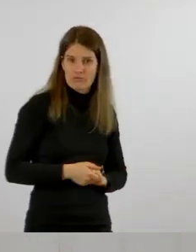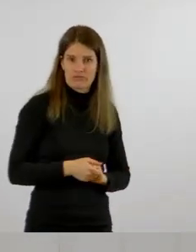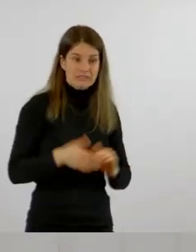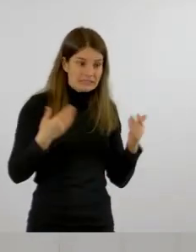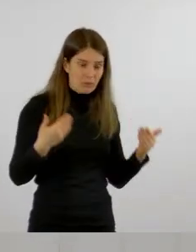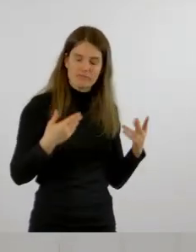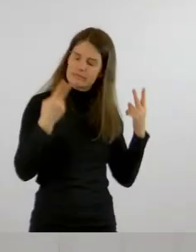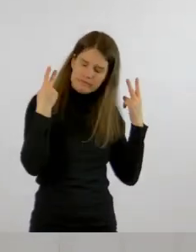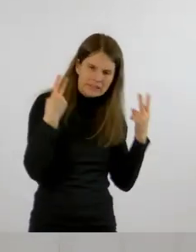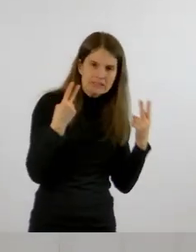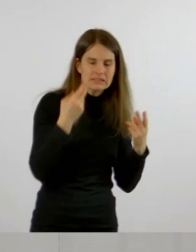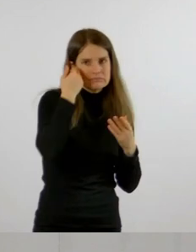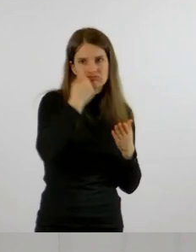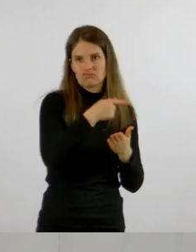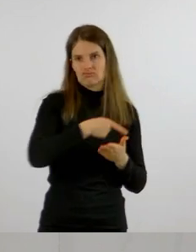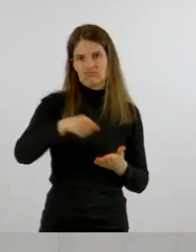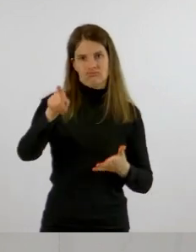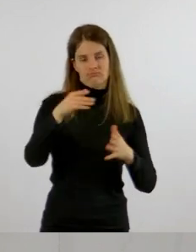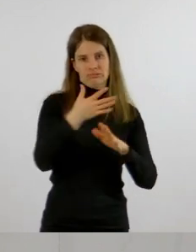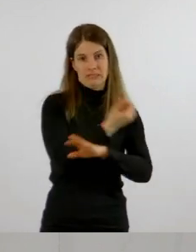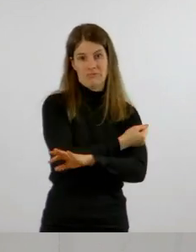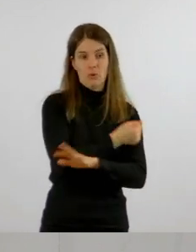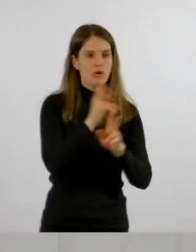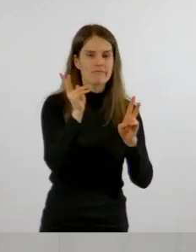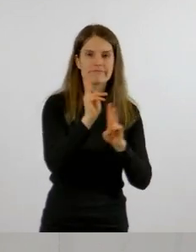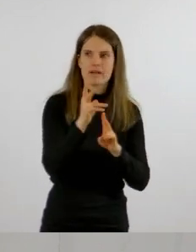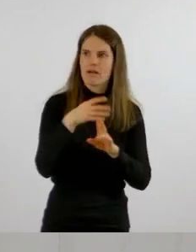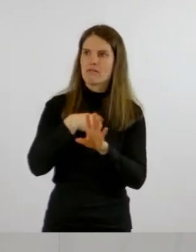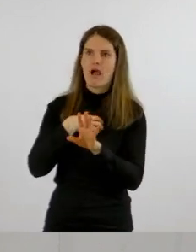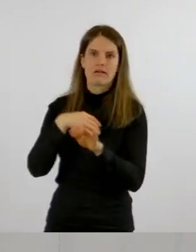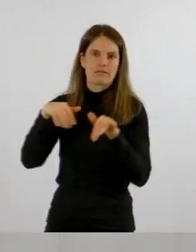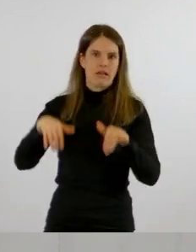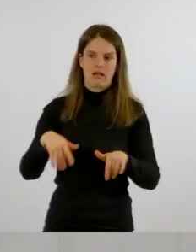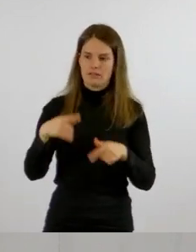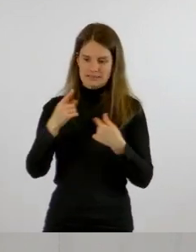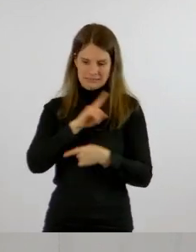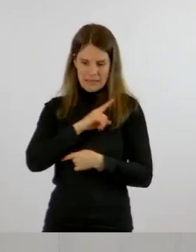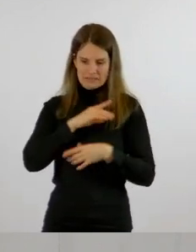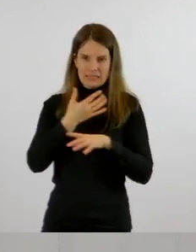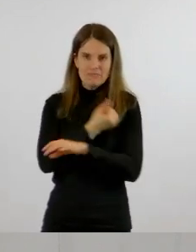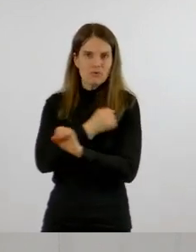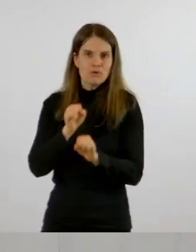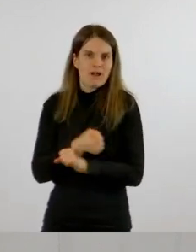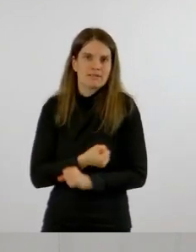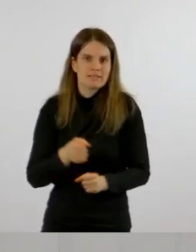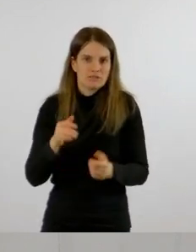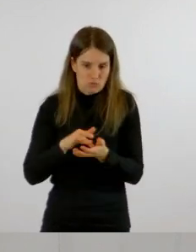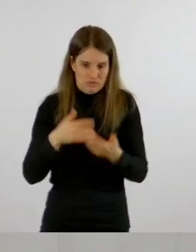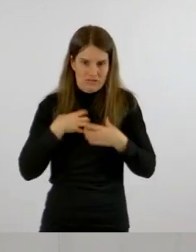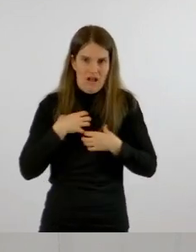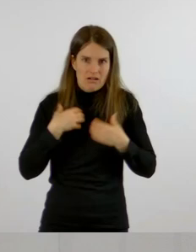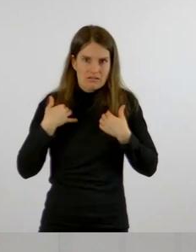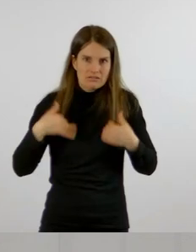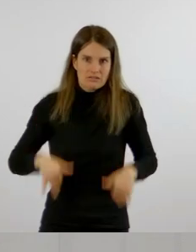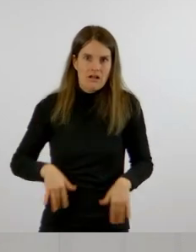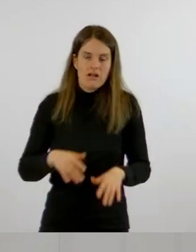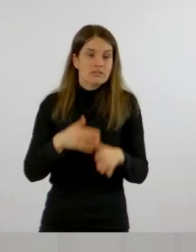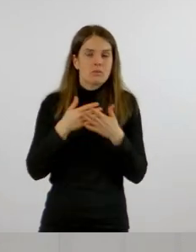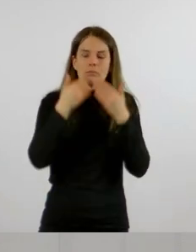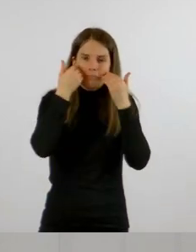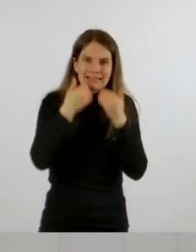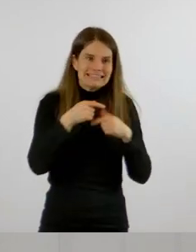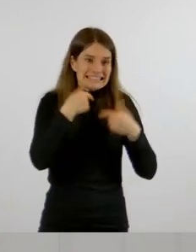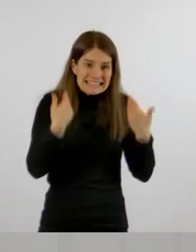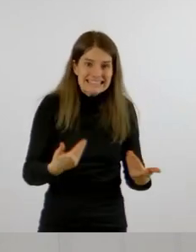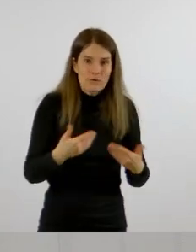auch für Menschen und Kinder mit Krankheiten, denen es nicht möglich ist, sich impfen zu lassen, aus medizinischen Gründen.